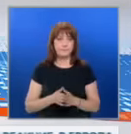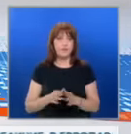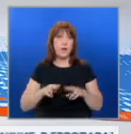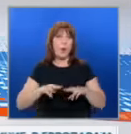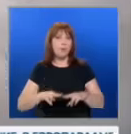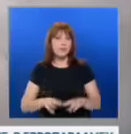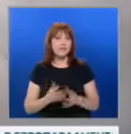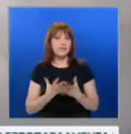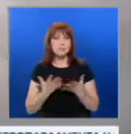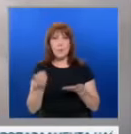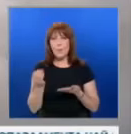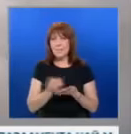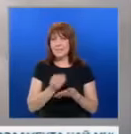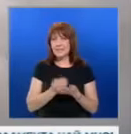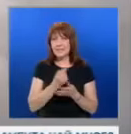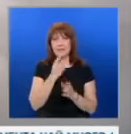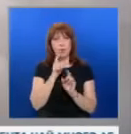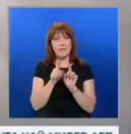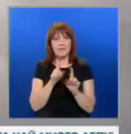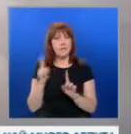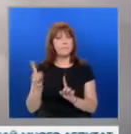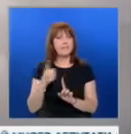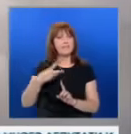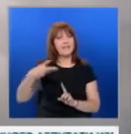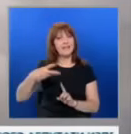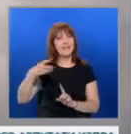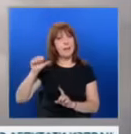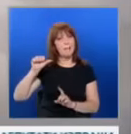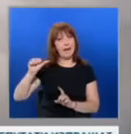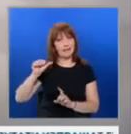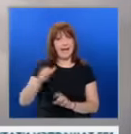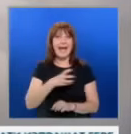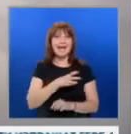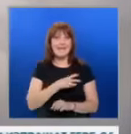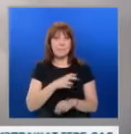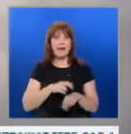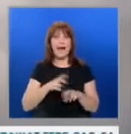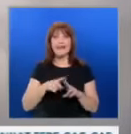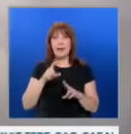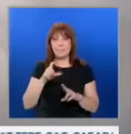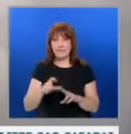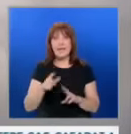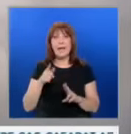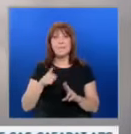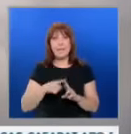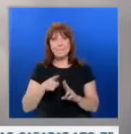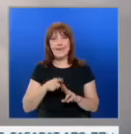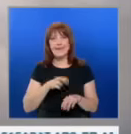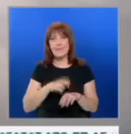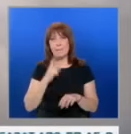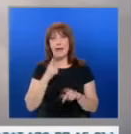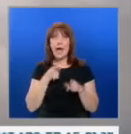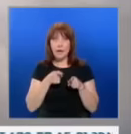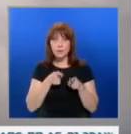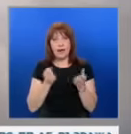Остават много пестеливи в коментарите си първите три политически формации Герб, ДПС и ППДБ. А именно от тях